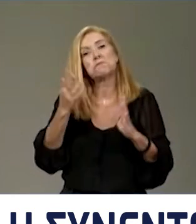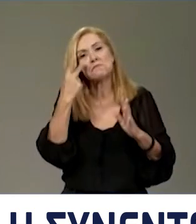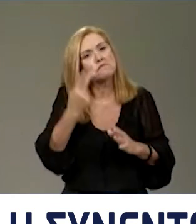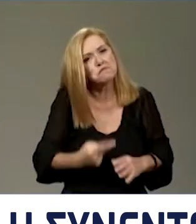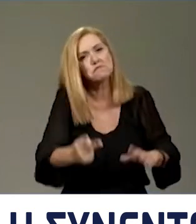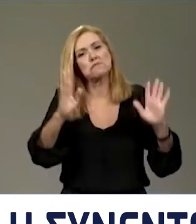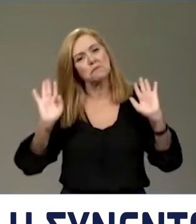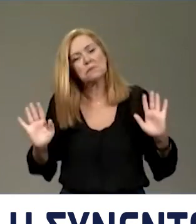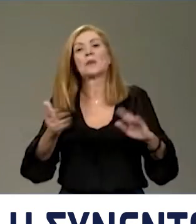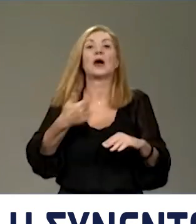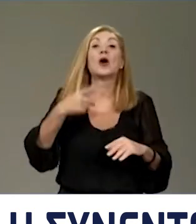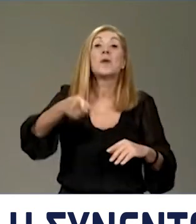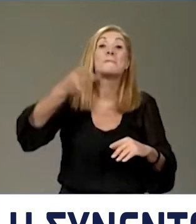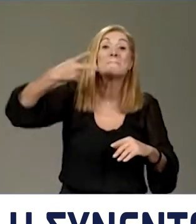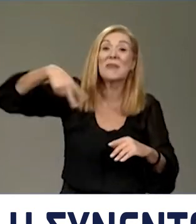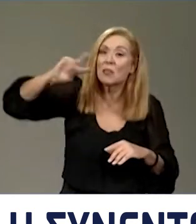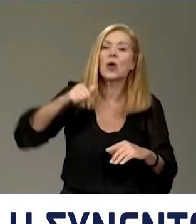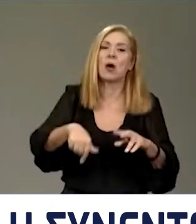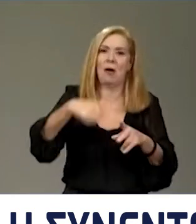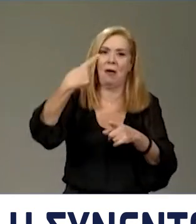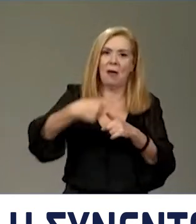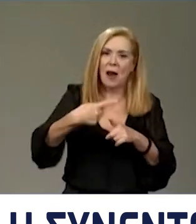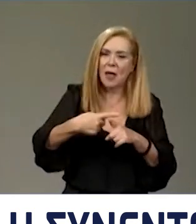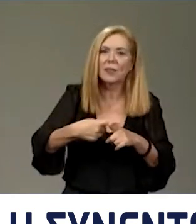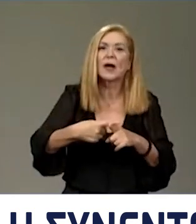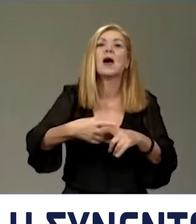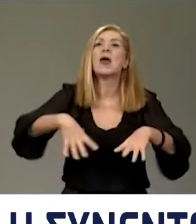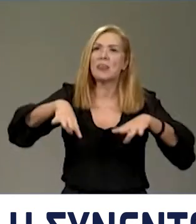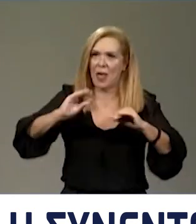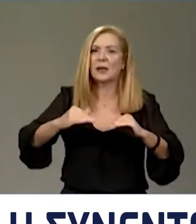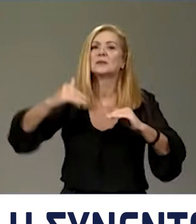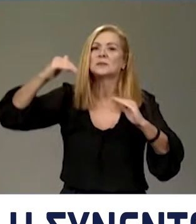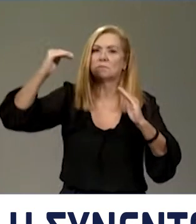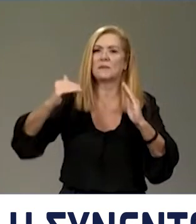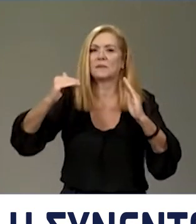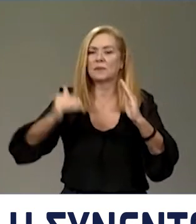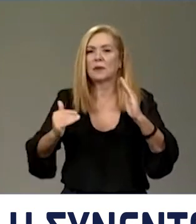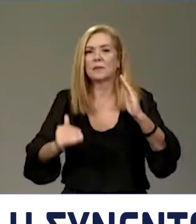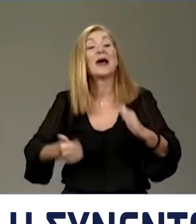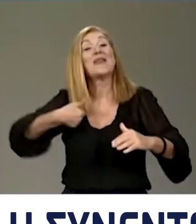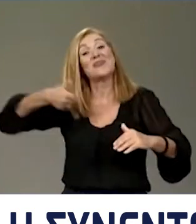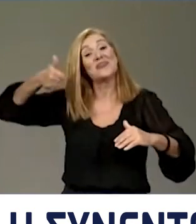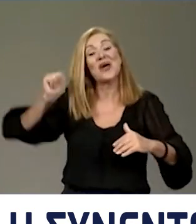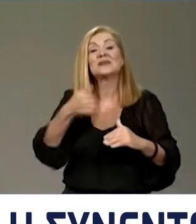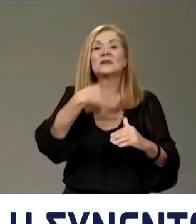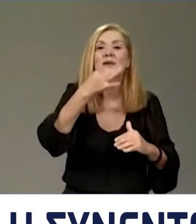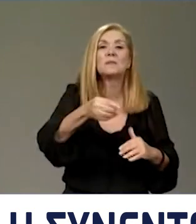ότι ο πληθωρισμός πια και στη χώρα μας θα βαίνει μειούμενος. Και χθες μίλησα για μια πρόβλεψη